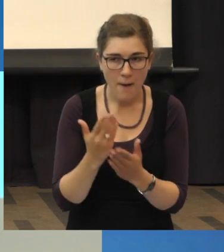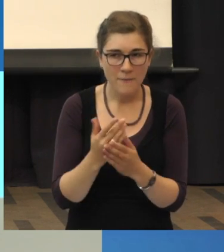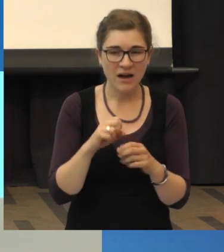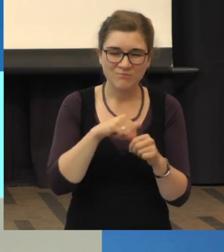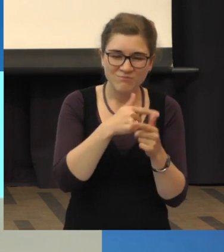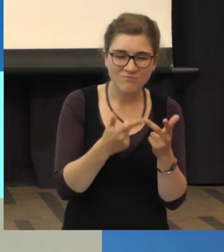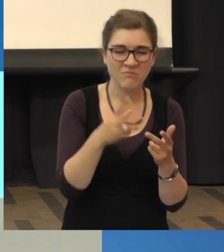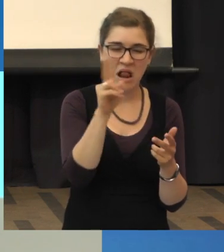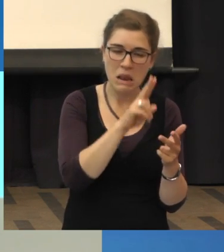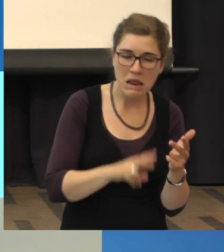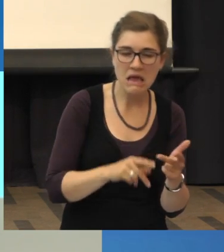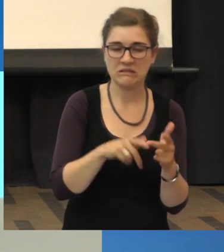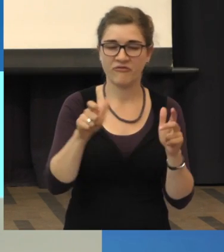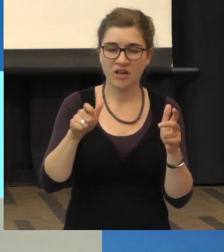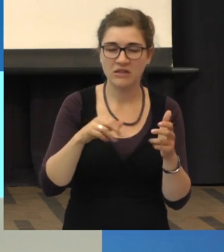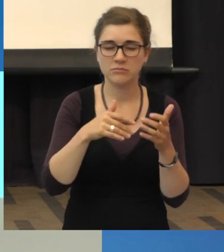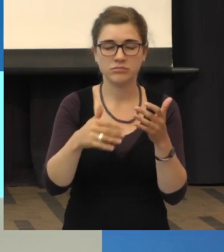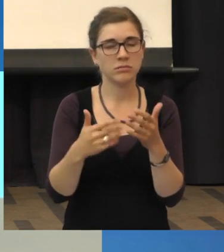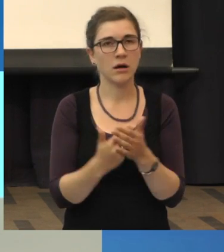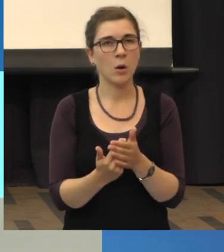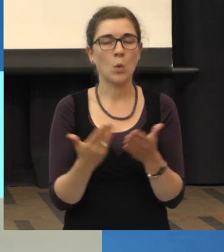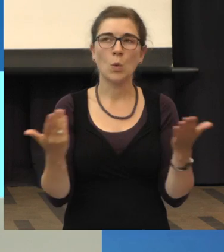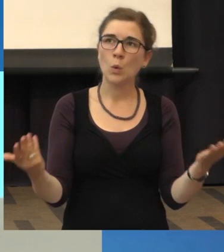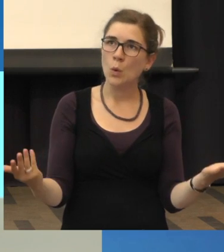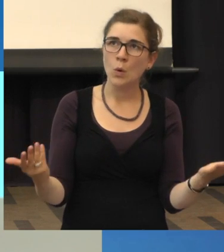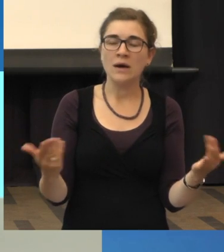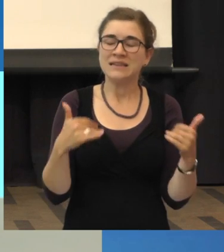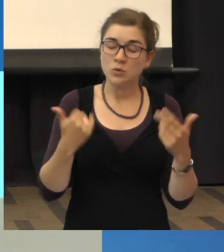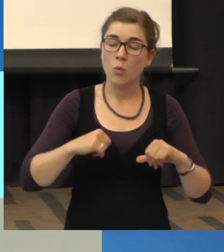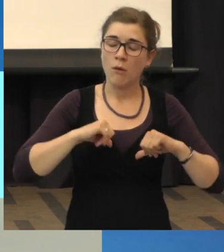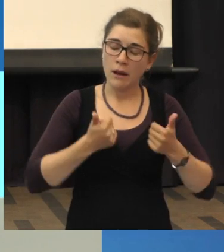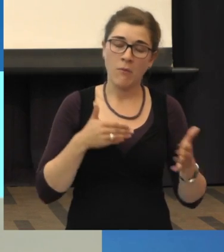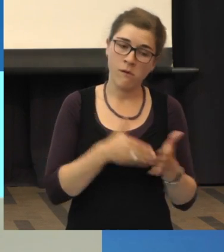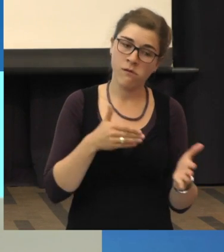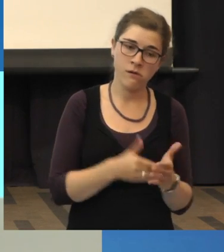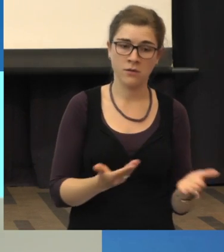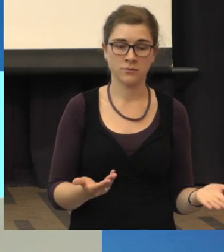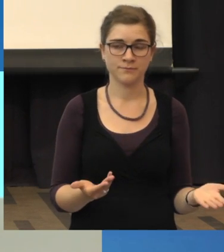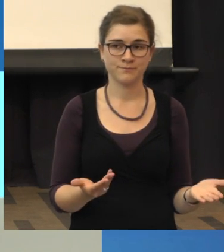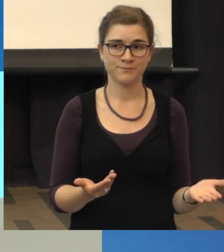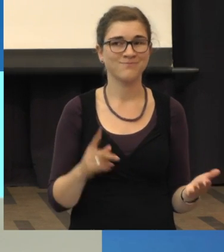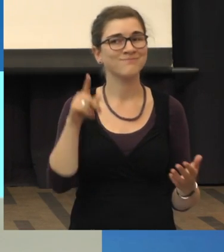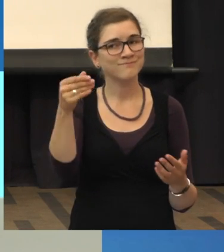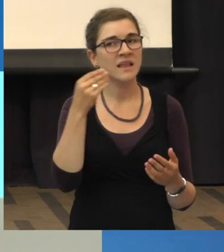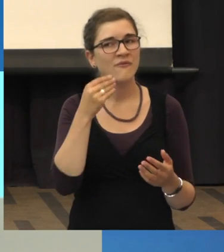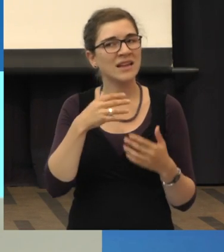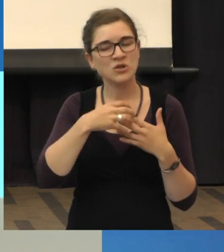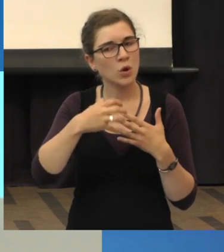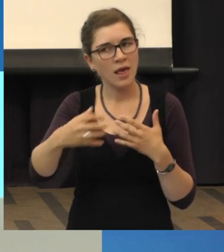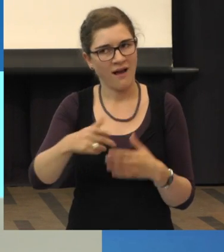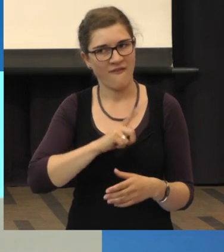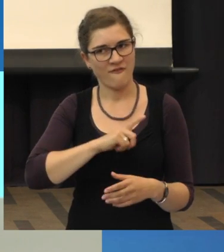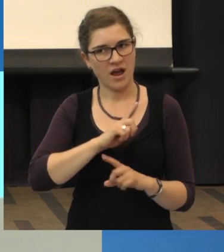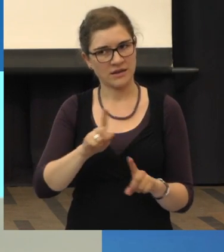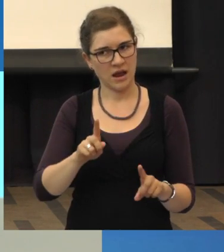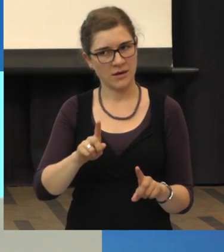von diesen Bereichen mich doch signifikant in meinem Leben beeinträchtigt, da würde ich nicht zu lange warten und Sie haben beides,